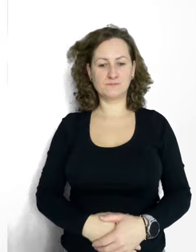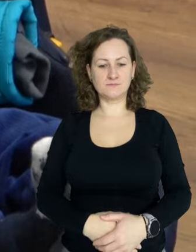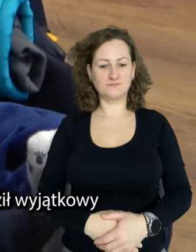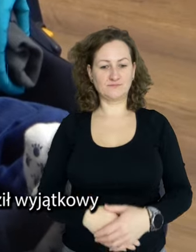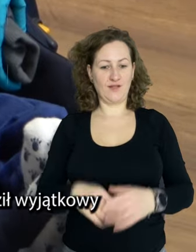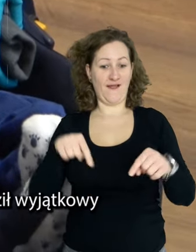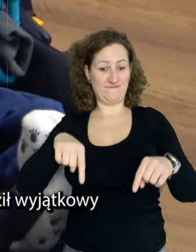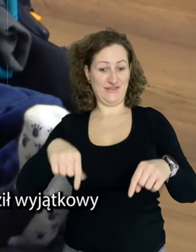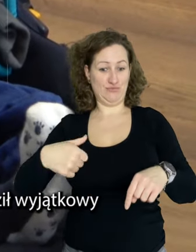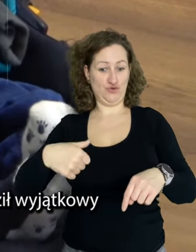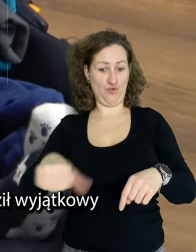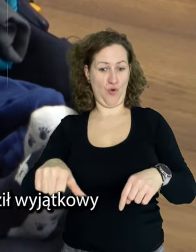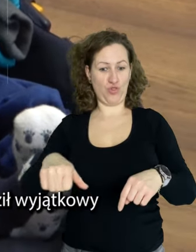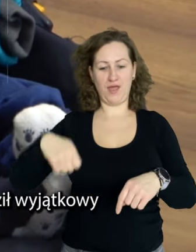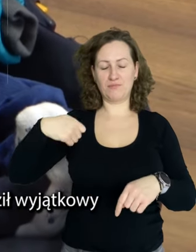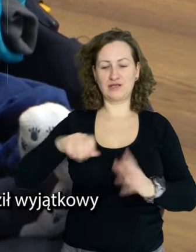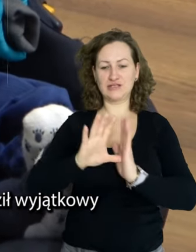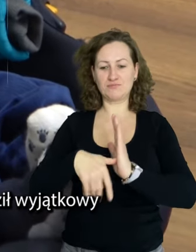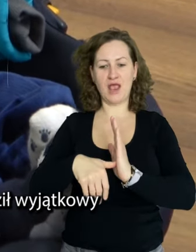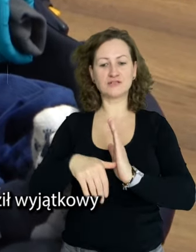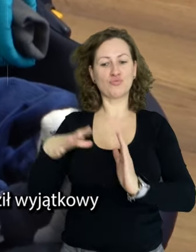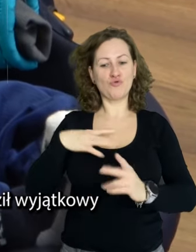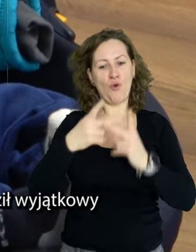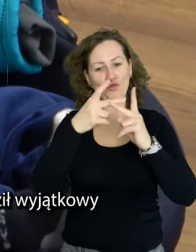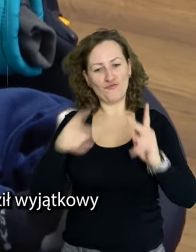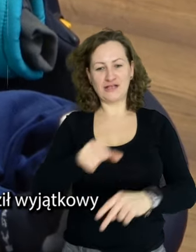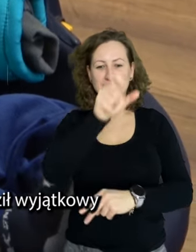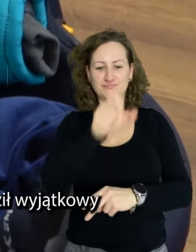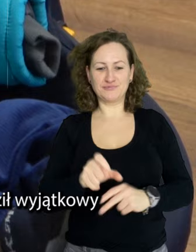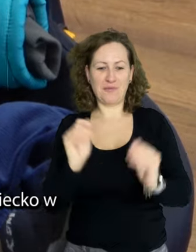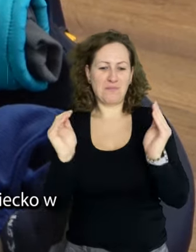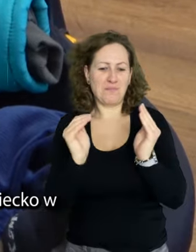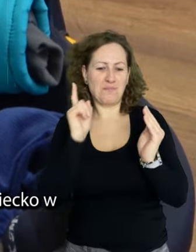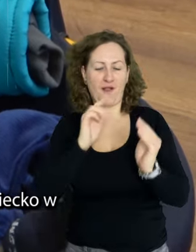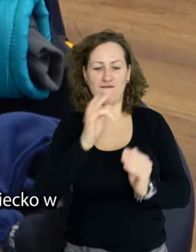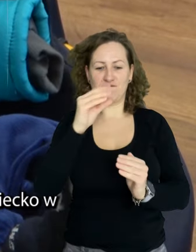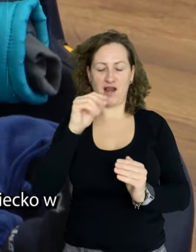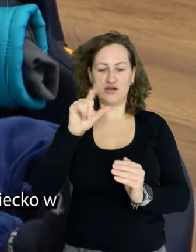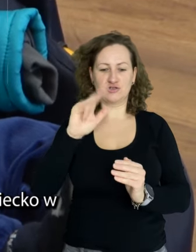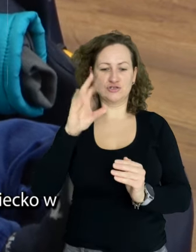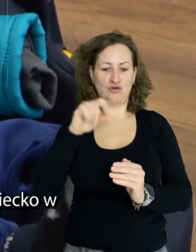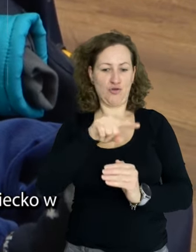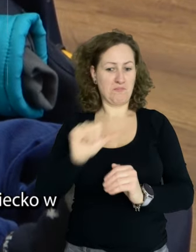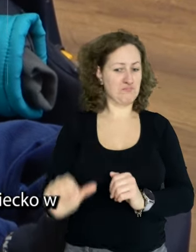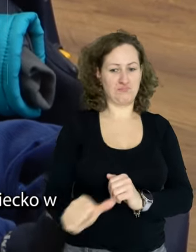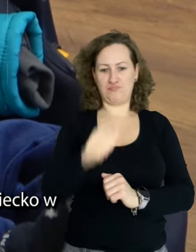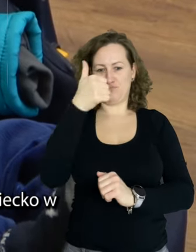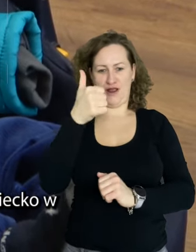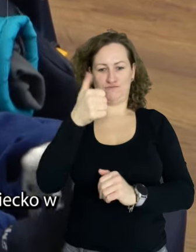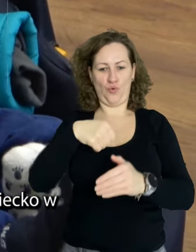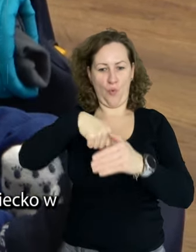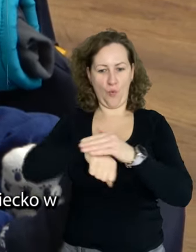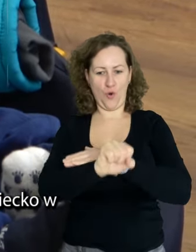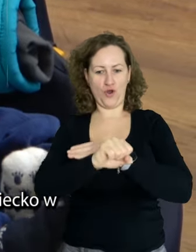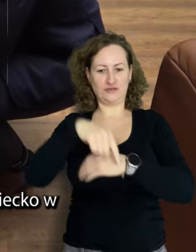W tym tygodniu prezydenta Janusza Stankowiaka odwiedził wyjątkowy gość, mały Feliks, który przyszedł na świat jako pierwsze